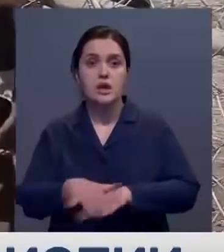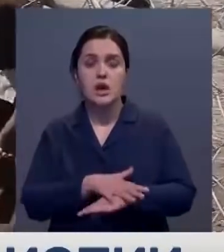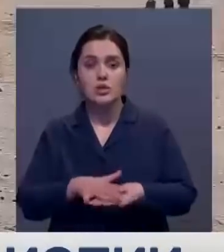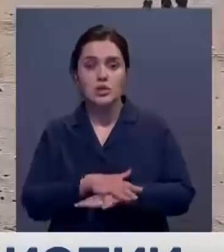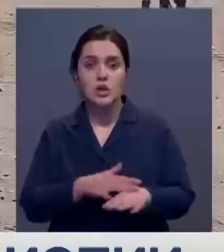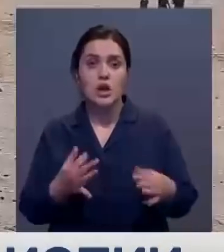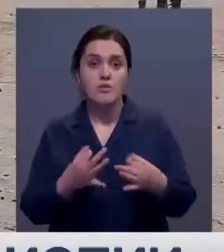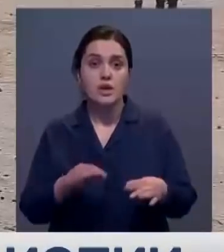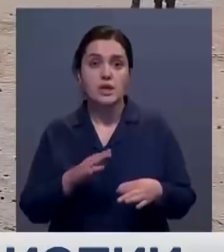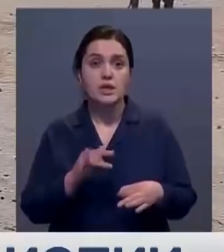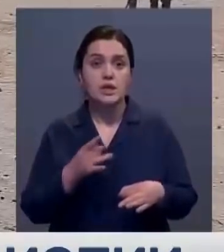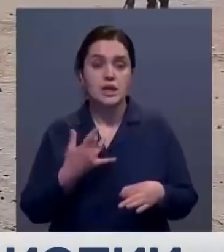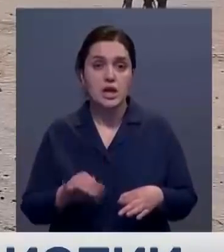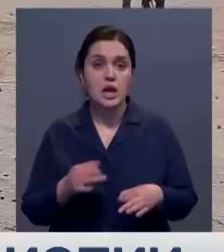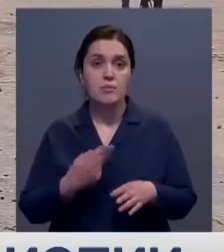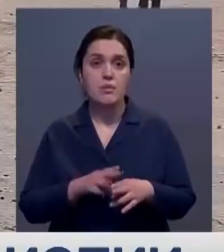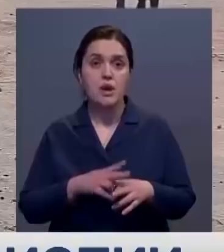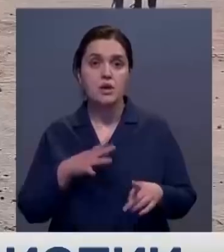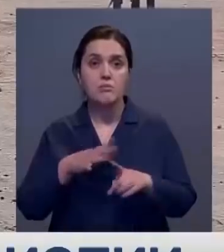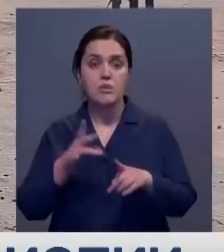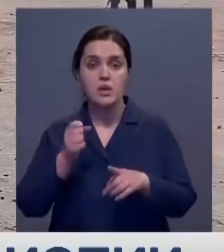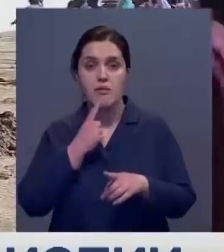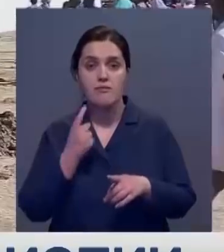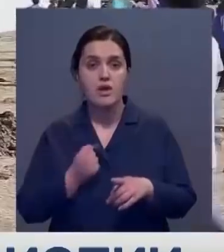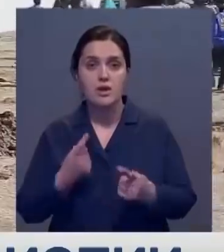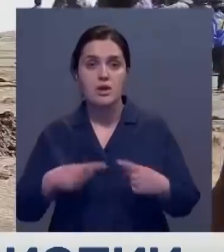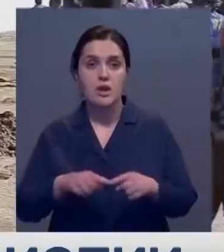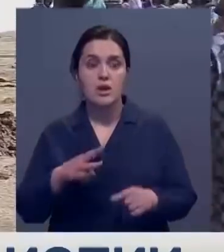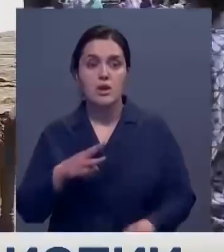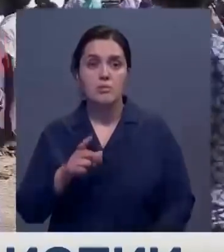освобождения, отыграя, напали на военные объекты Макеле.